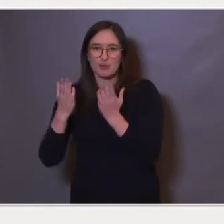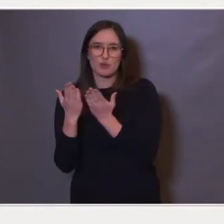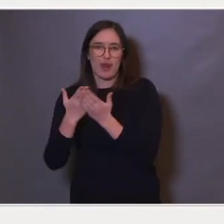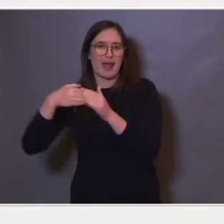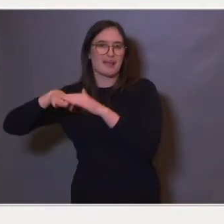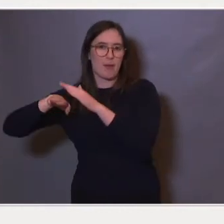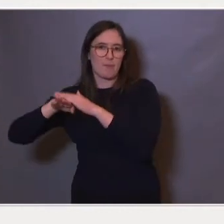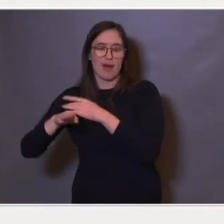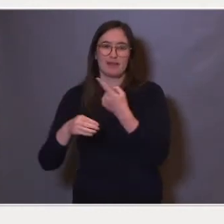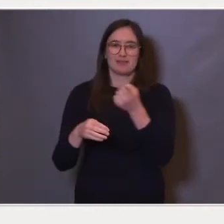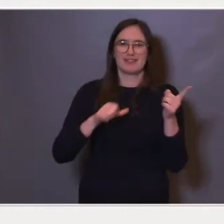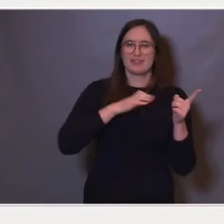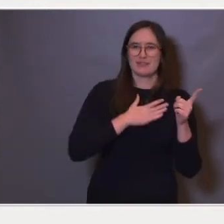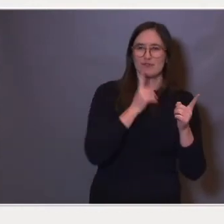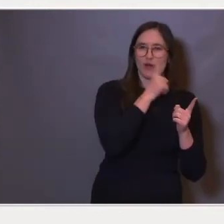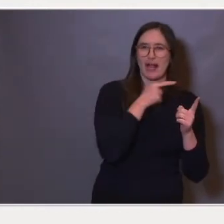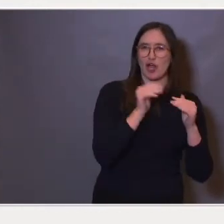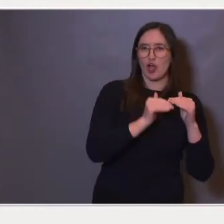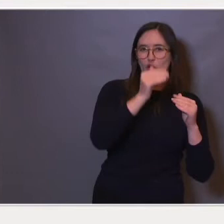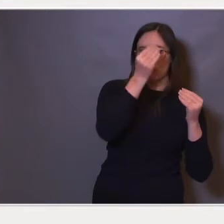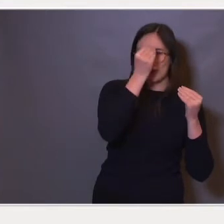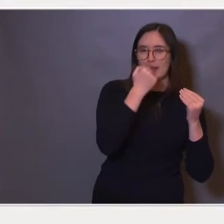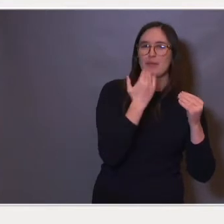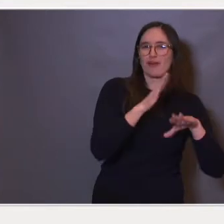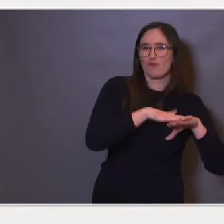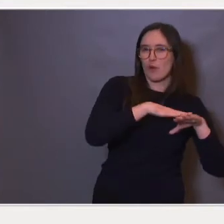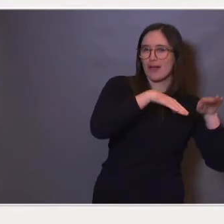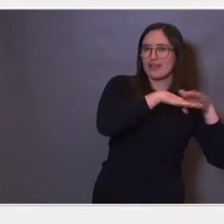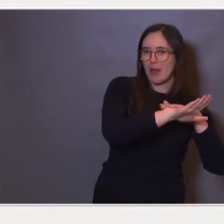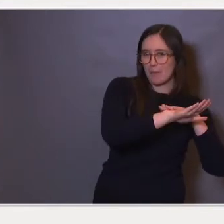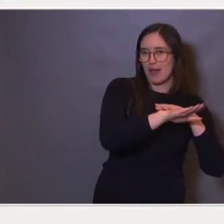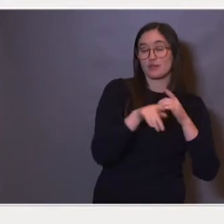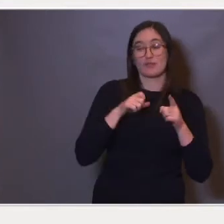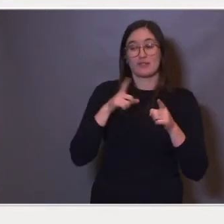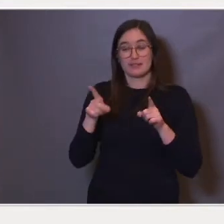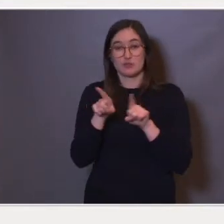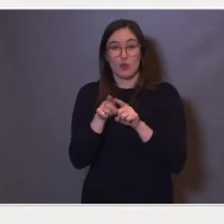blir. Så vi tenker oss at det er tiltak som vil utjevne forskjeller.